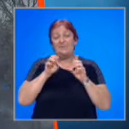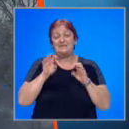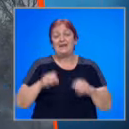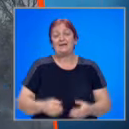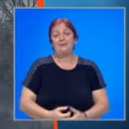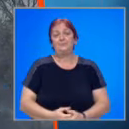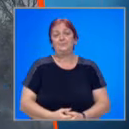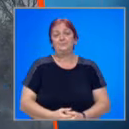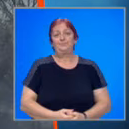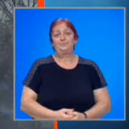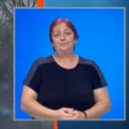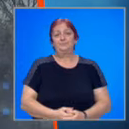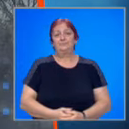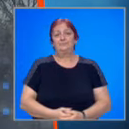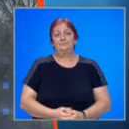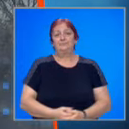емисията.